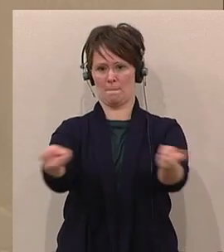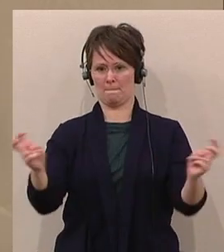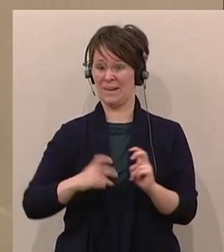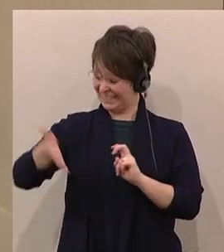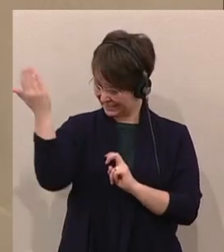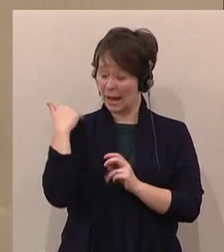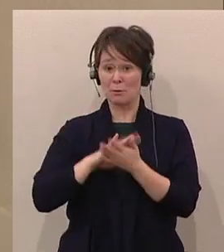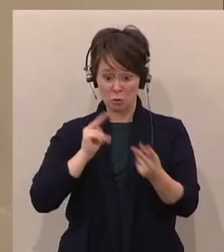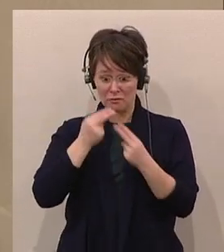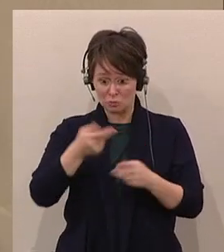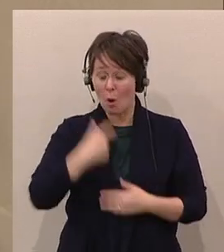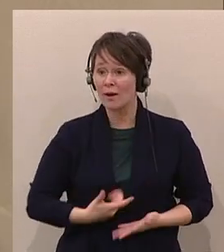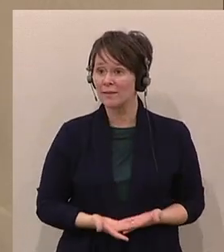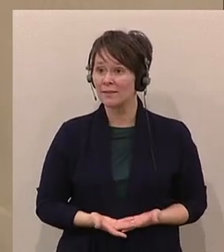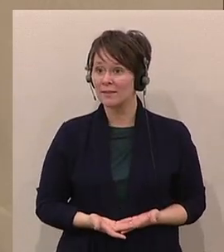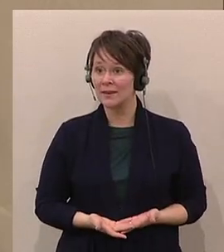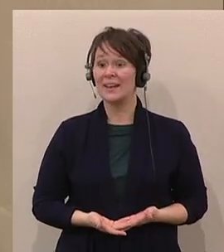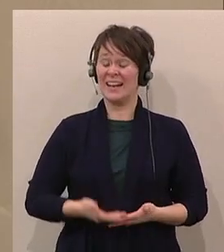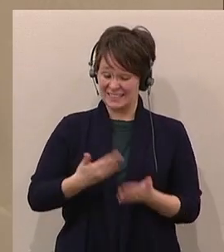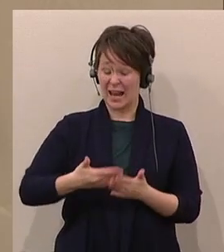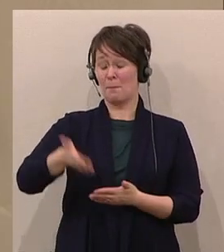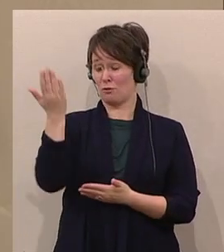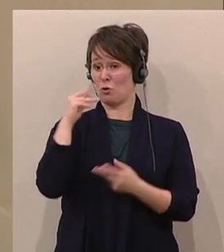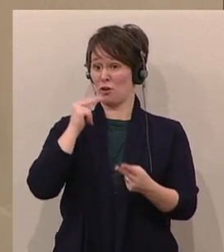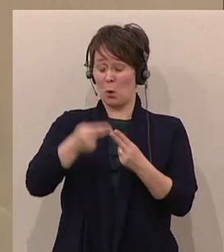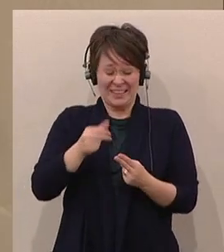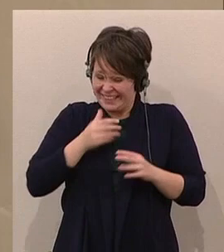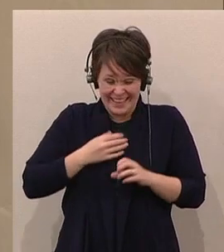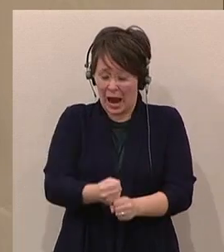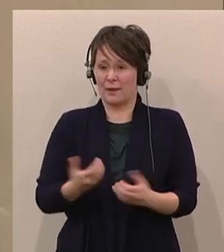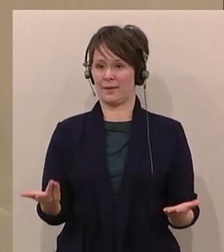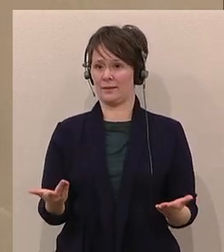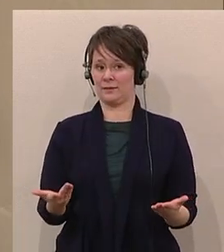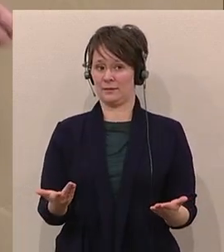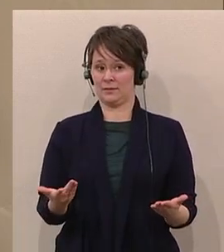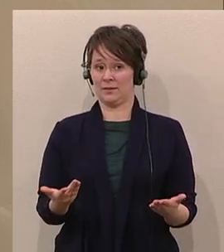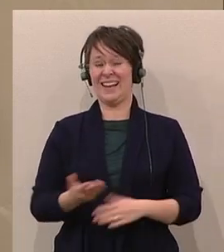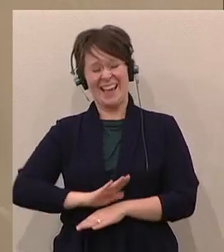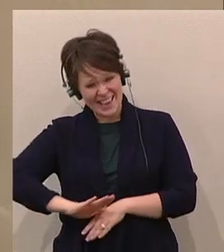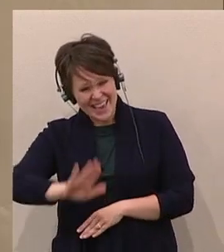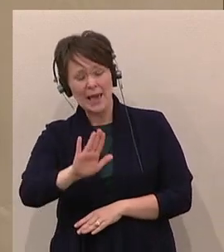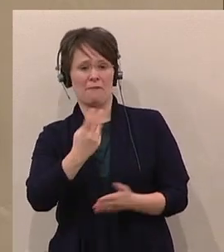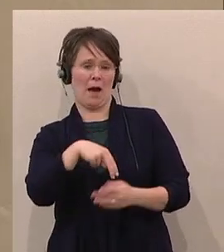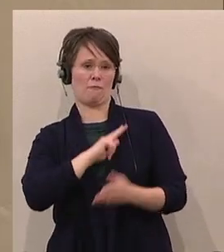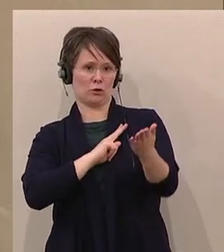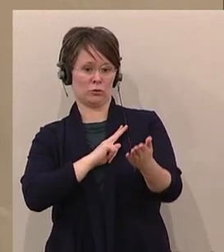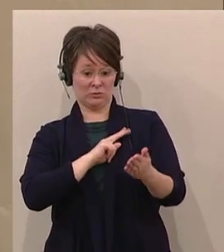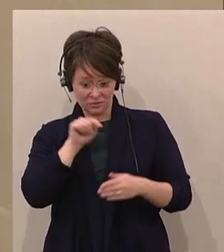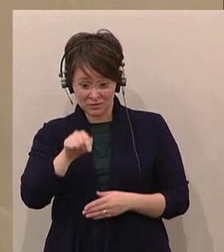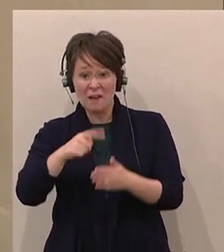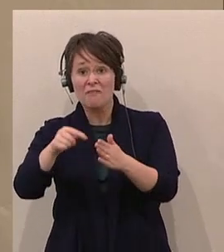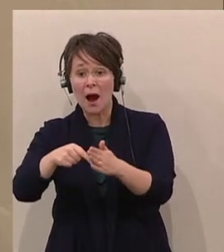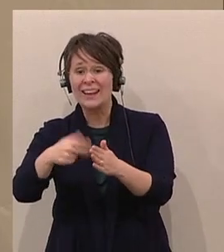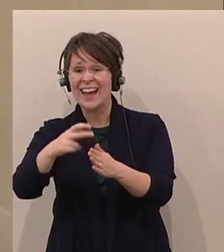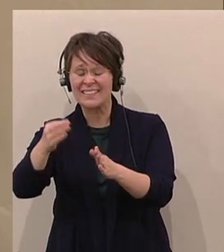versprochen. Sie haben es versprochen und nicht eingehalten. Und das ist Ihre Verantwortung. Kommen Sie nicht drei Tage vor der